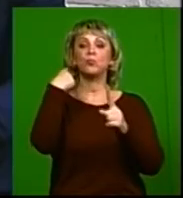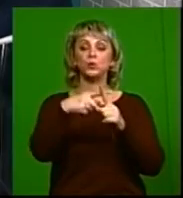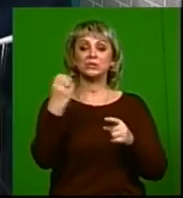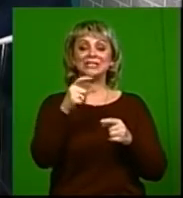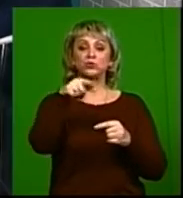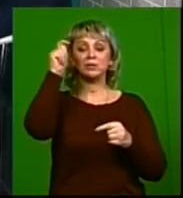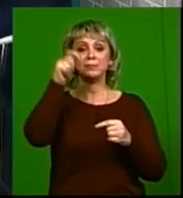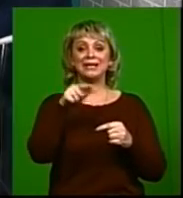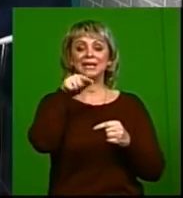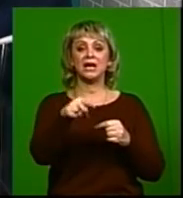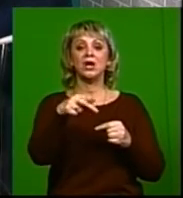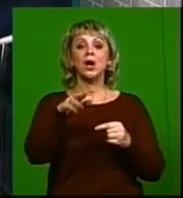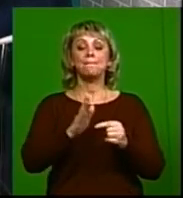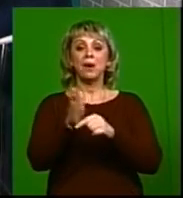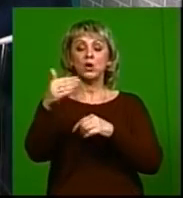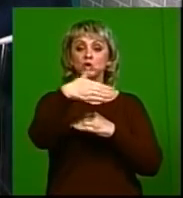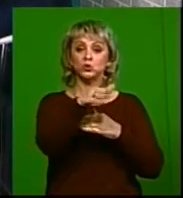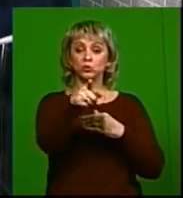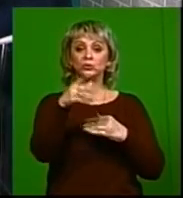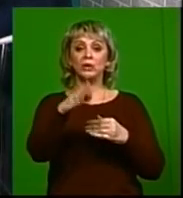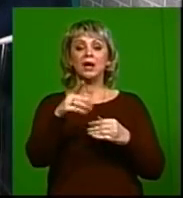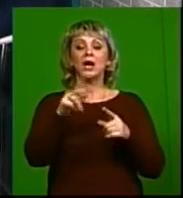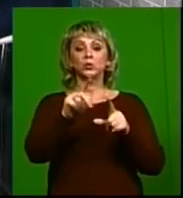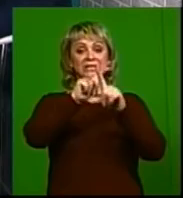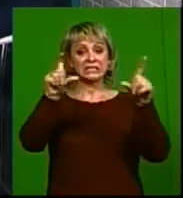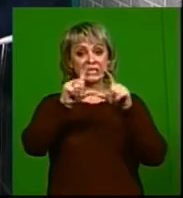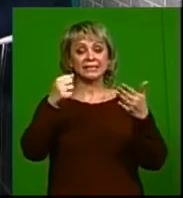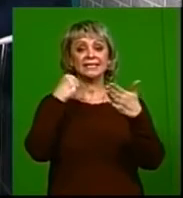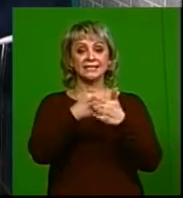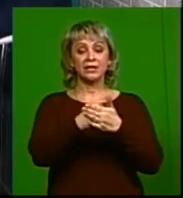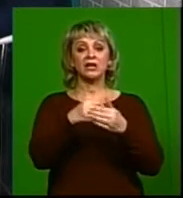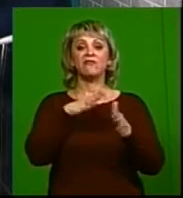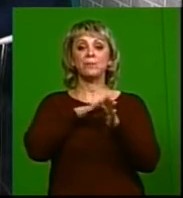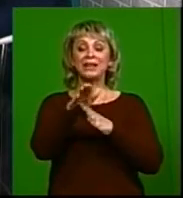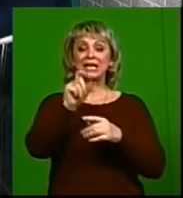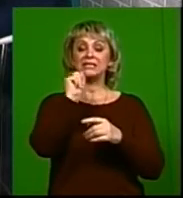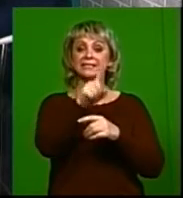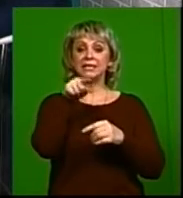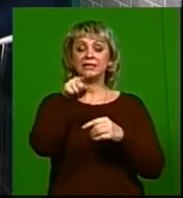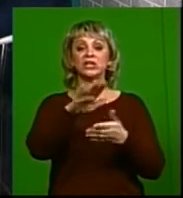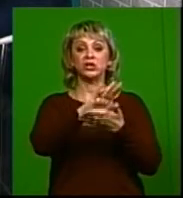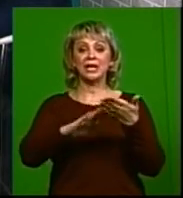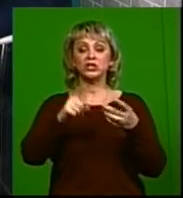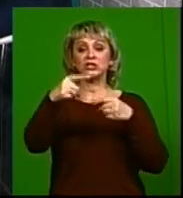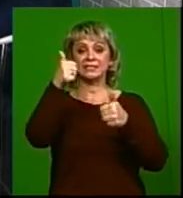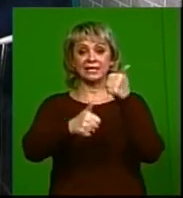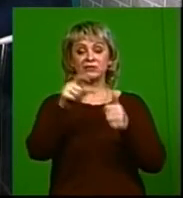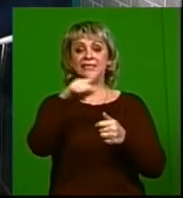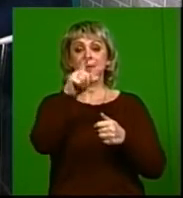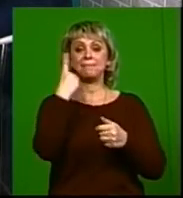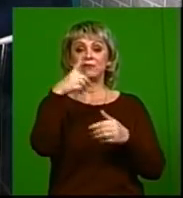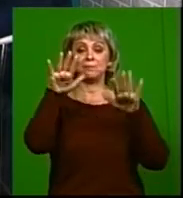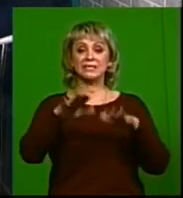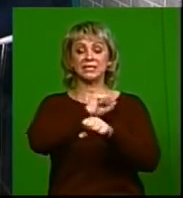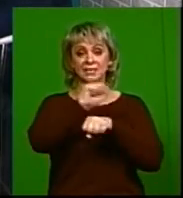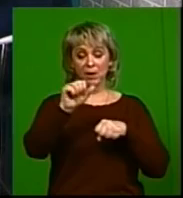ещё ехали на велосипедах по маршруту. Каждую станцию достигали, выполняли задание, какое-то ехали дальше и соревновались за первое место, за